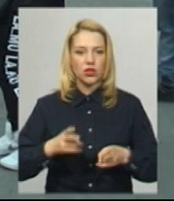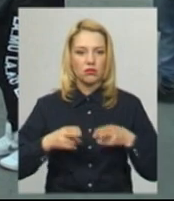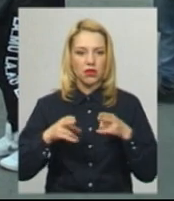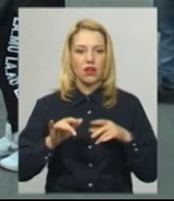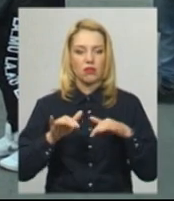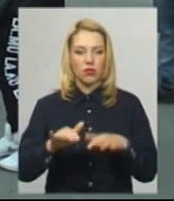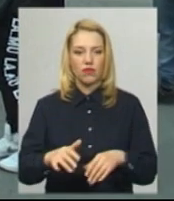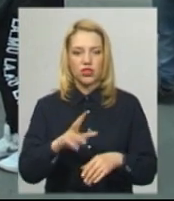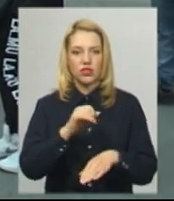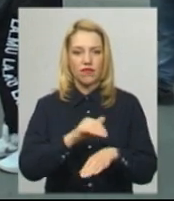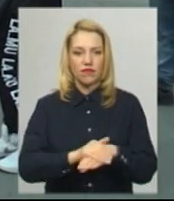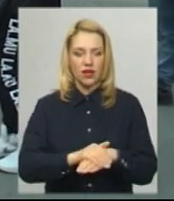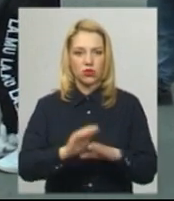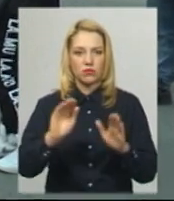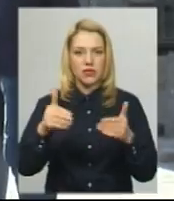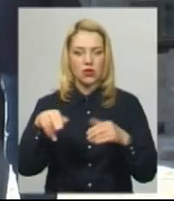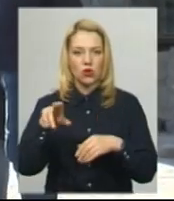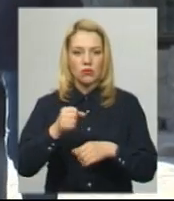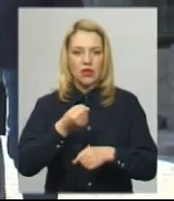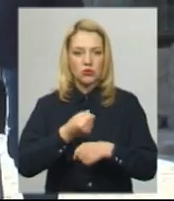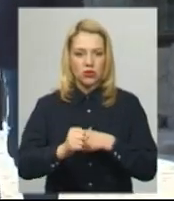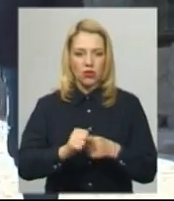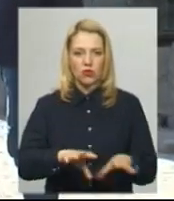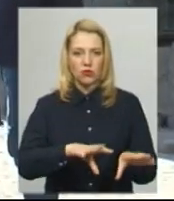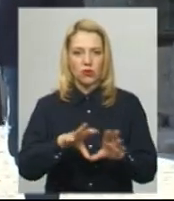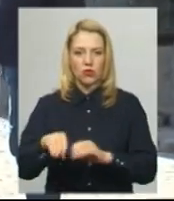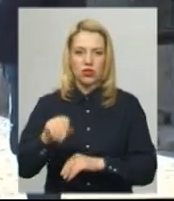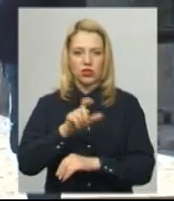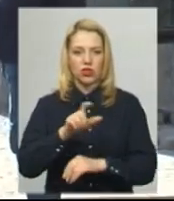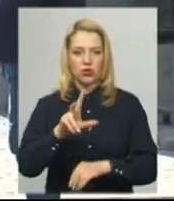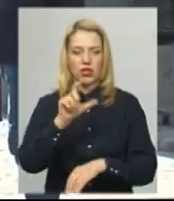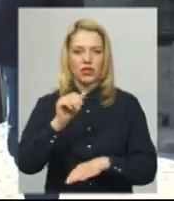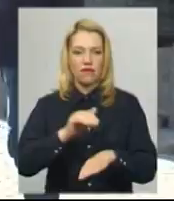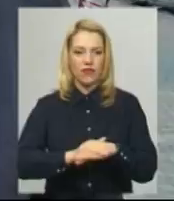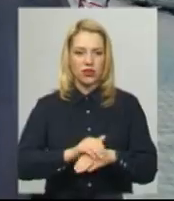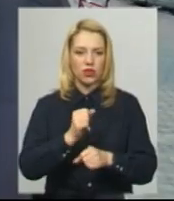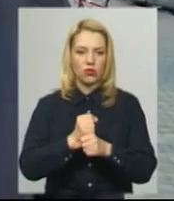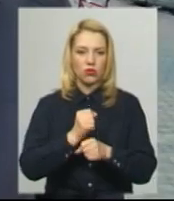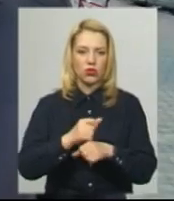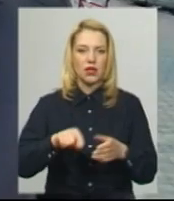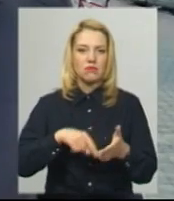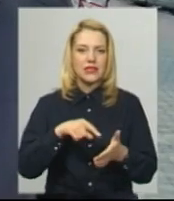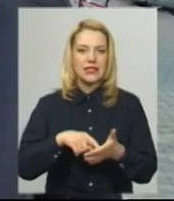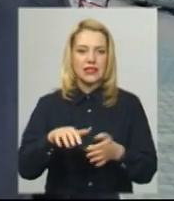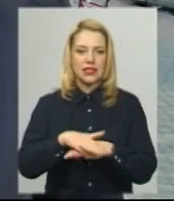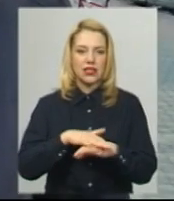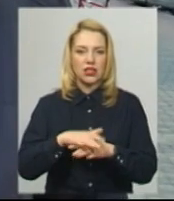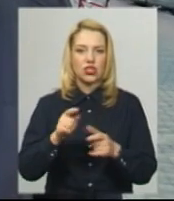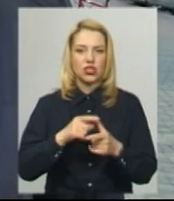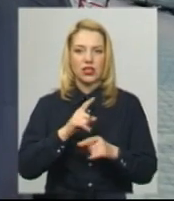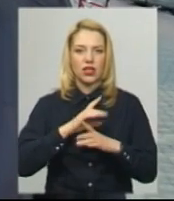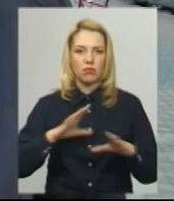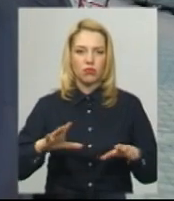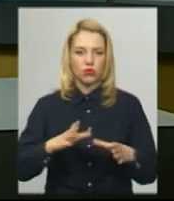проваджень за фактом заклику до примусового переміщення людей та за фактом роботи міських ринків. Чи не було тиску на родину